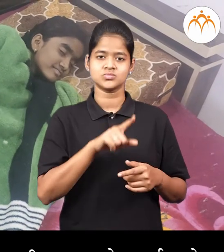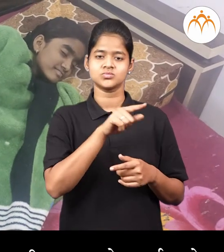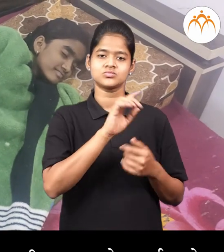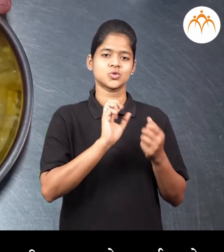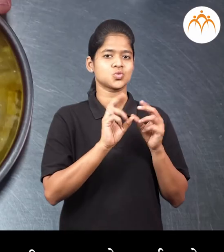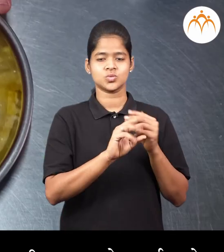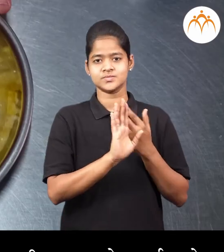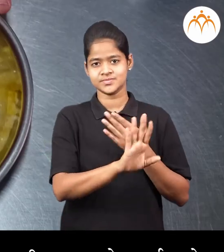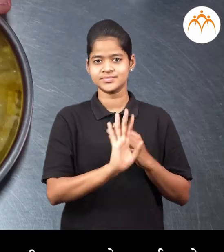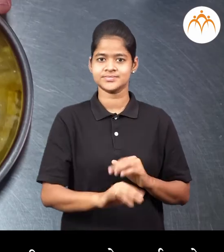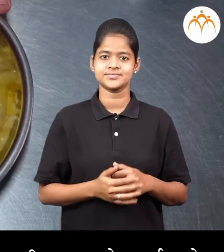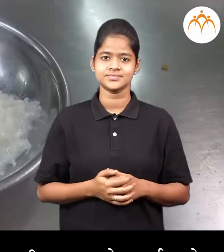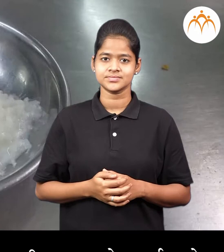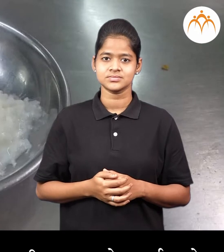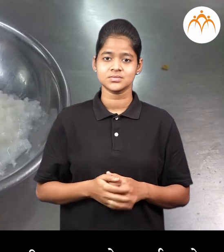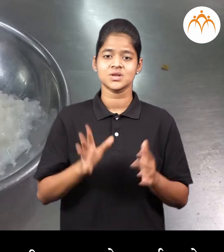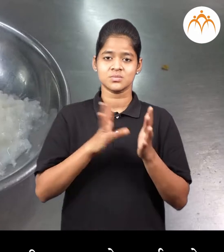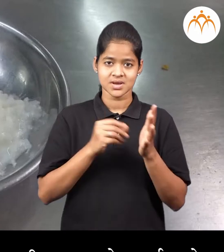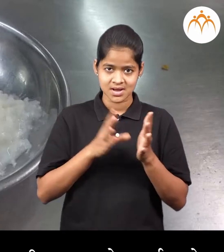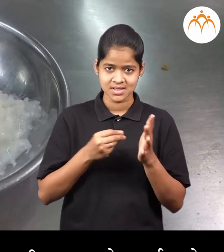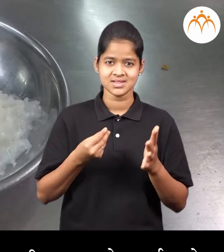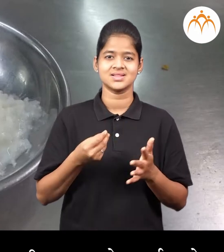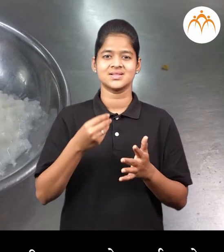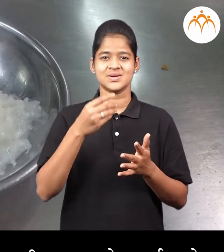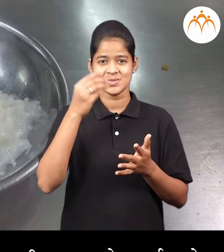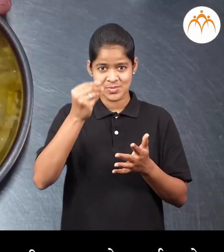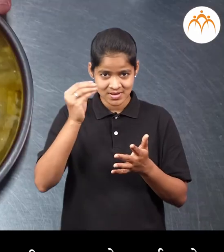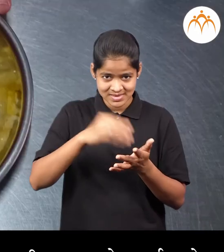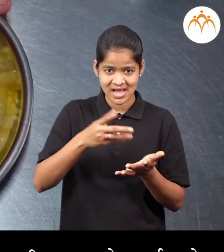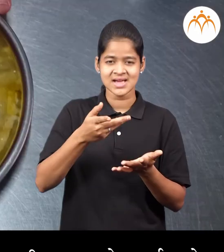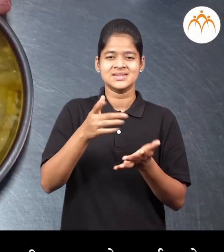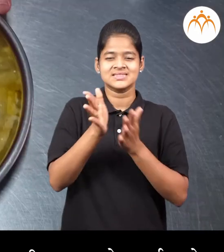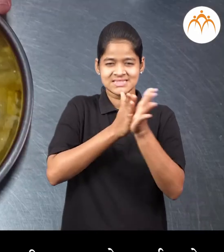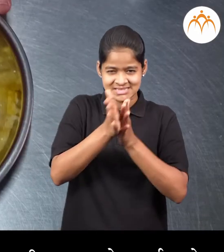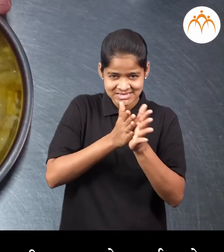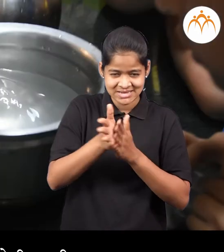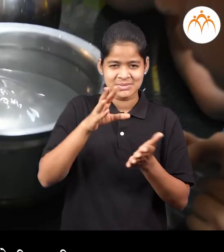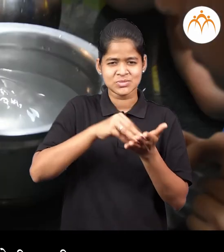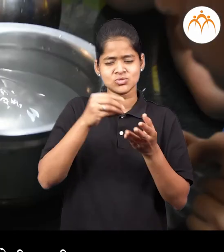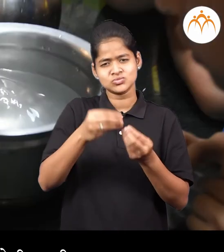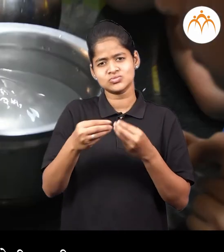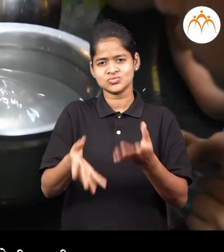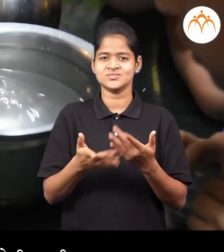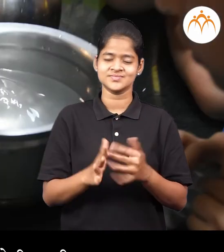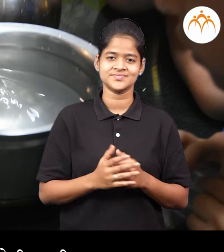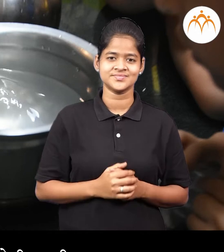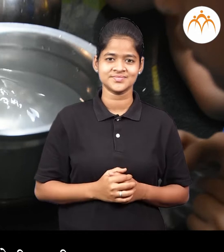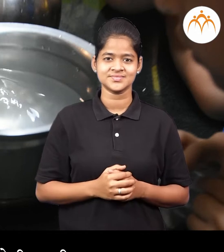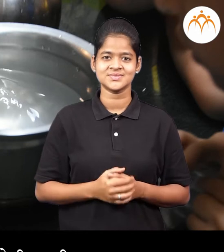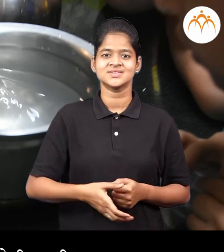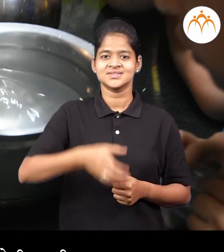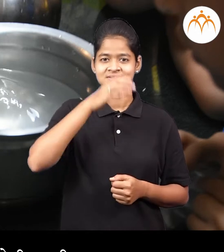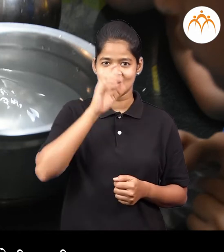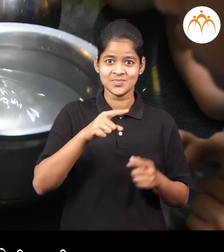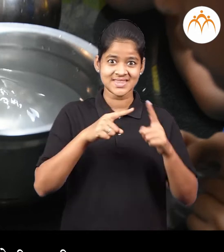मितकुट भात, दही भात आसे पदार्थ द्यावेत ताक, सर्वत, आशी